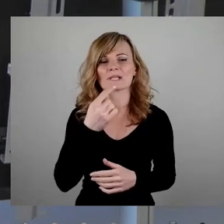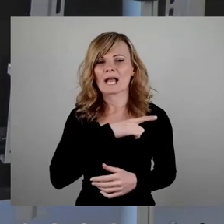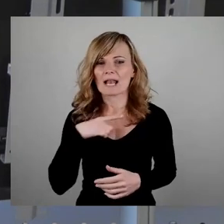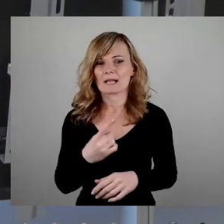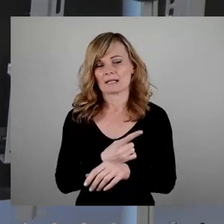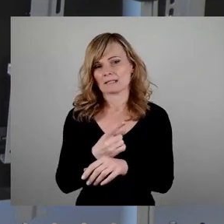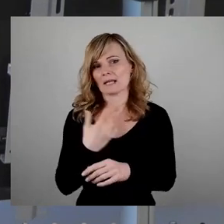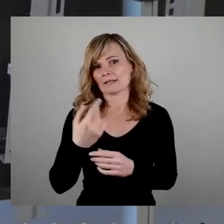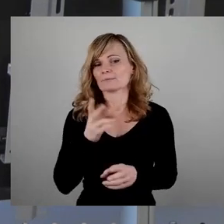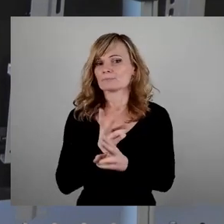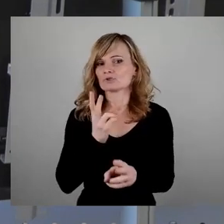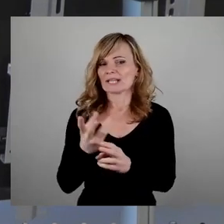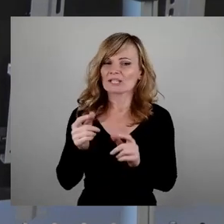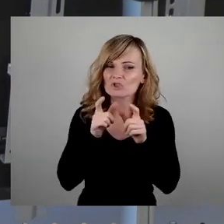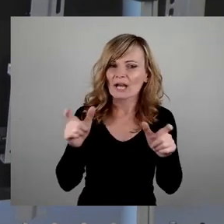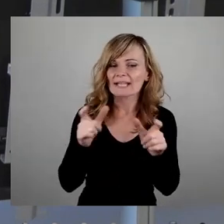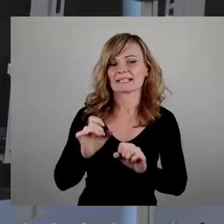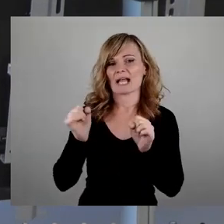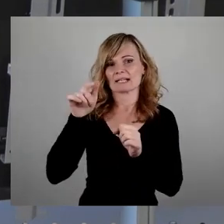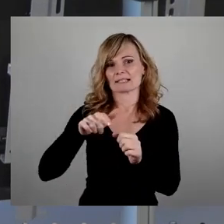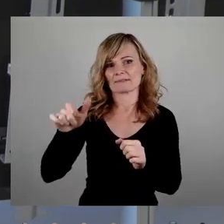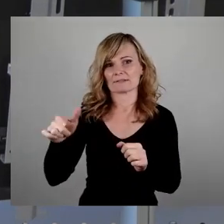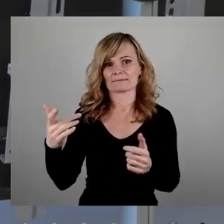den beständig schreienden Aktivisten mit einem ...